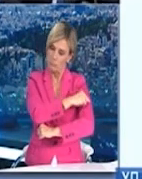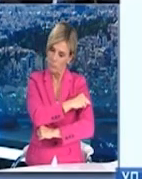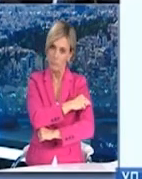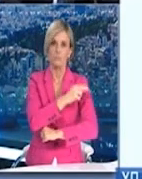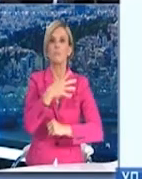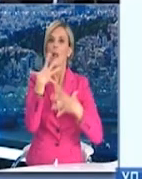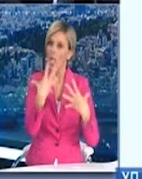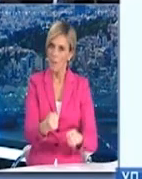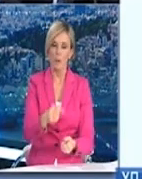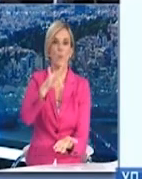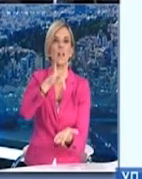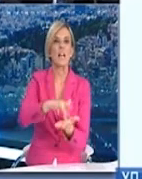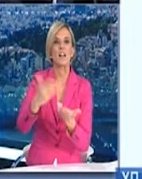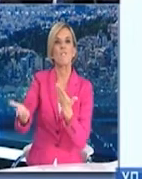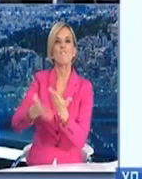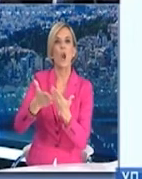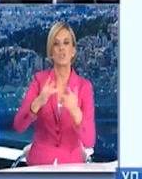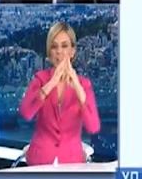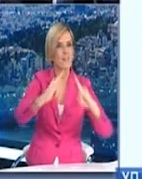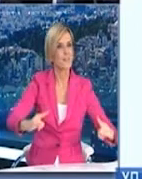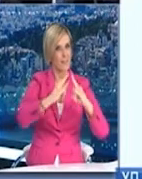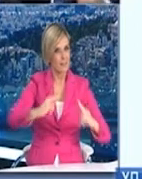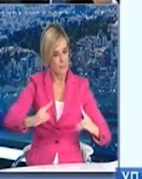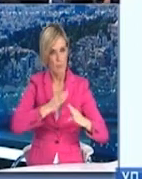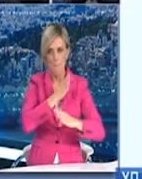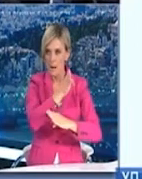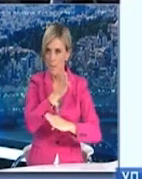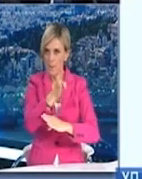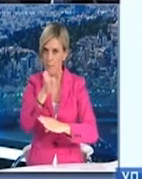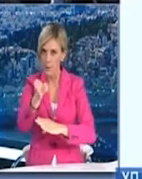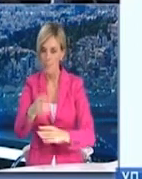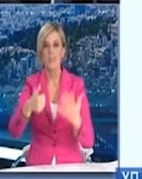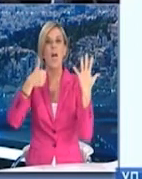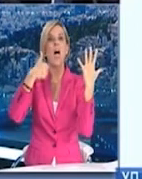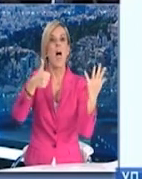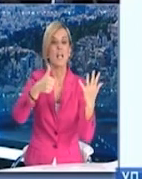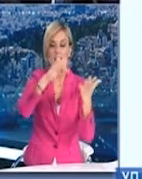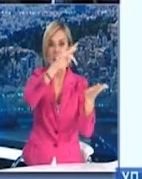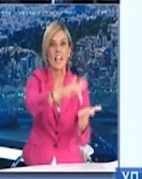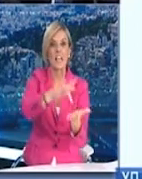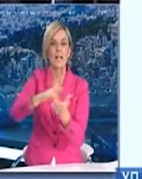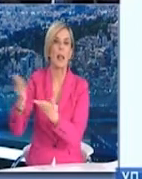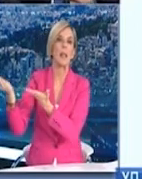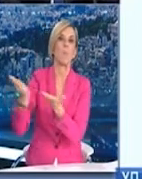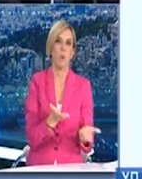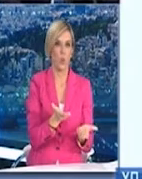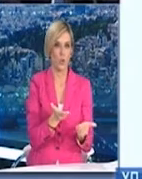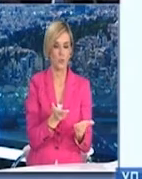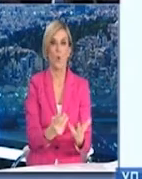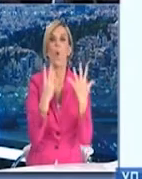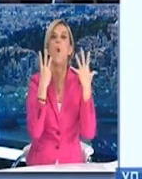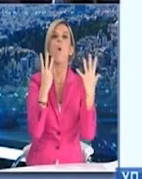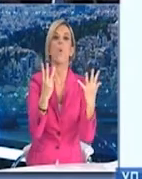34 κέντρα φιλοξενίας προσφύγων μεταναστών, στα 6 κέντρα υποδοχής και ταυτοποίησης και στα 8